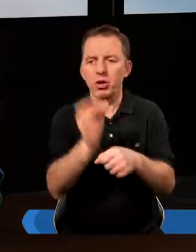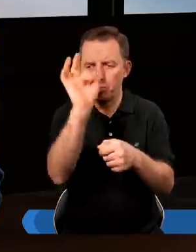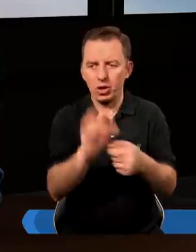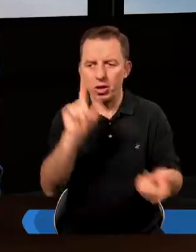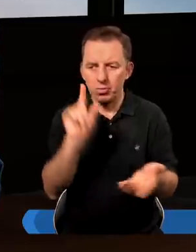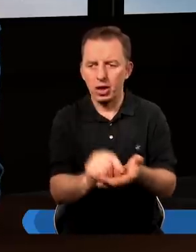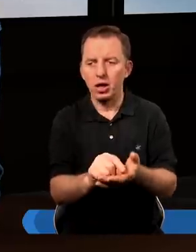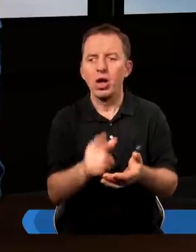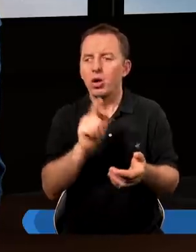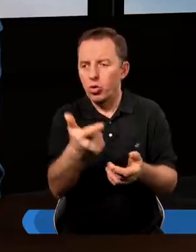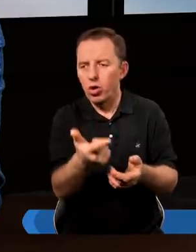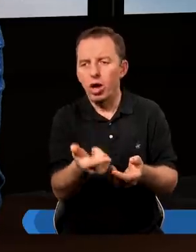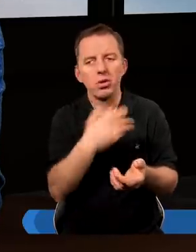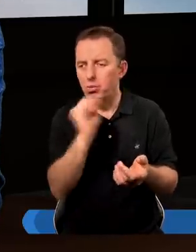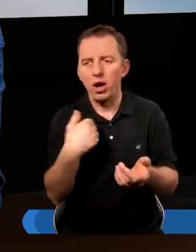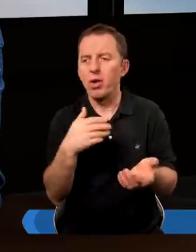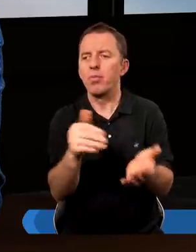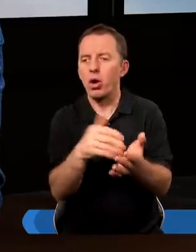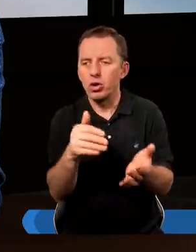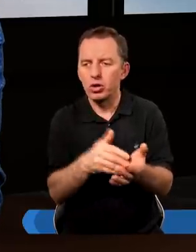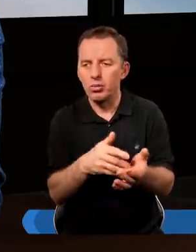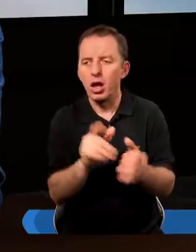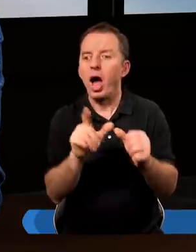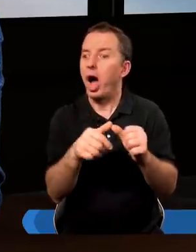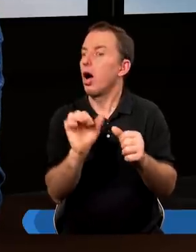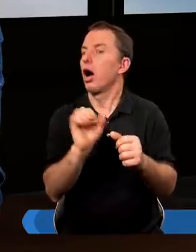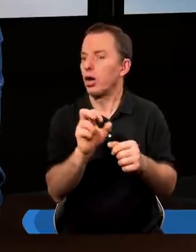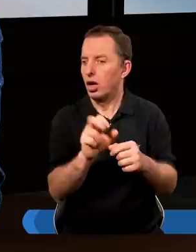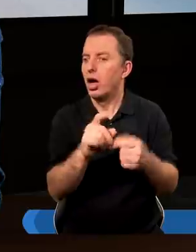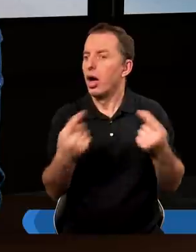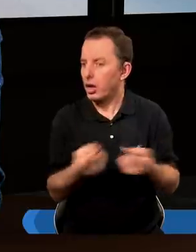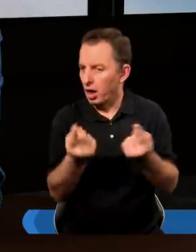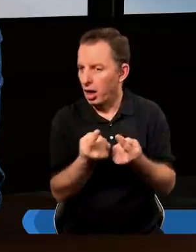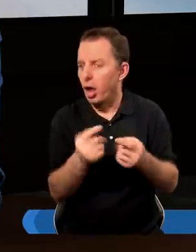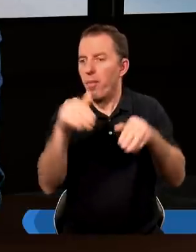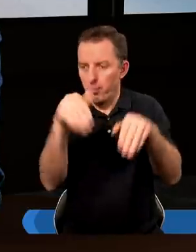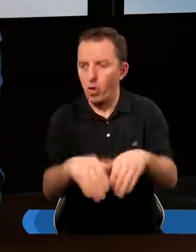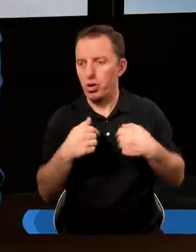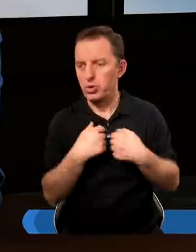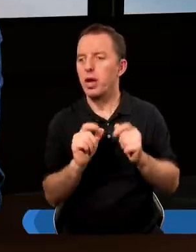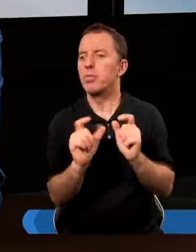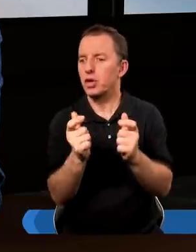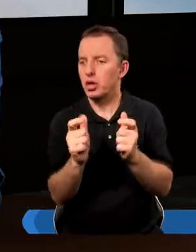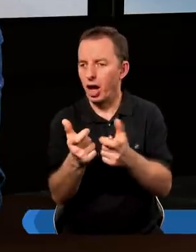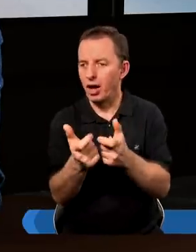% mniej. Ta druga para mi nie była absolutnie potrzebna, ale aha, to reklama, to może mi się przyda.